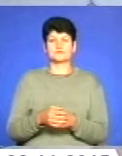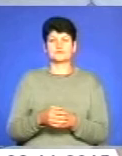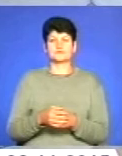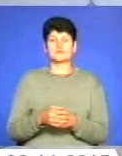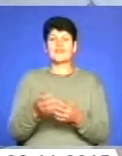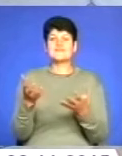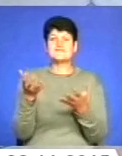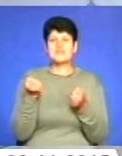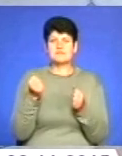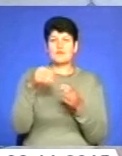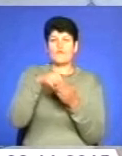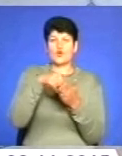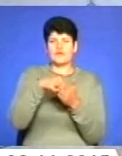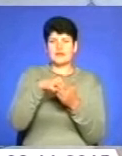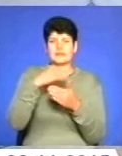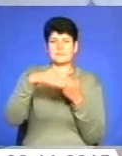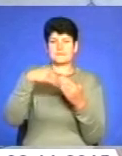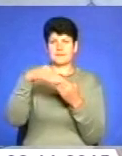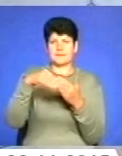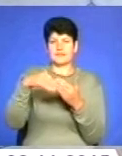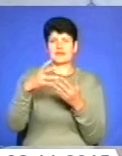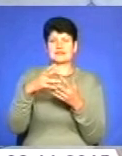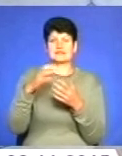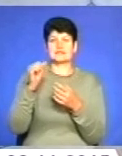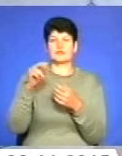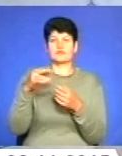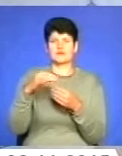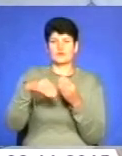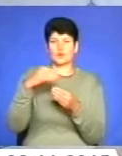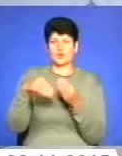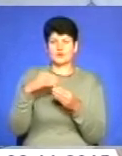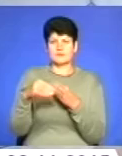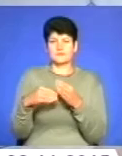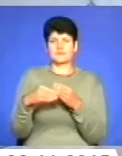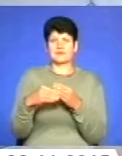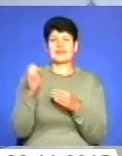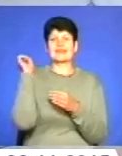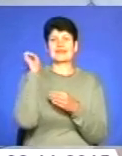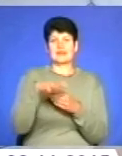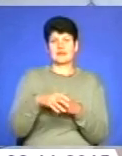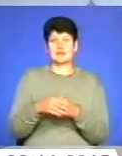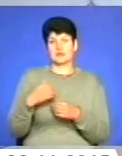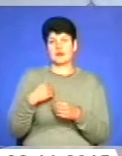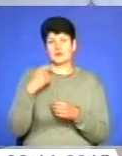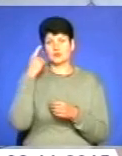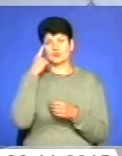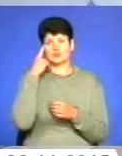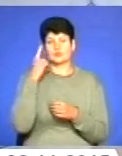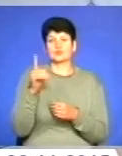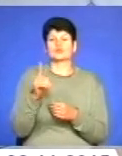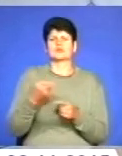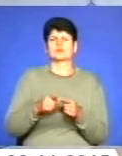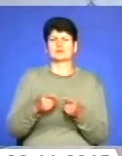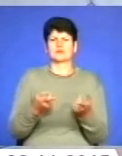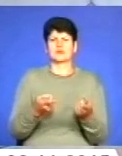візьміть конверт, добре запечатуйте, візьміть селофановий мішочок і киньте. Я думаю, що тут таке?